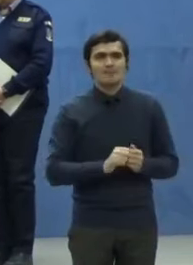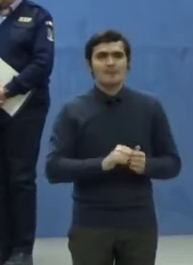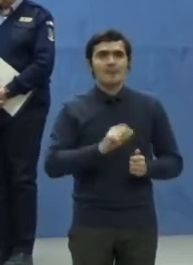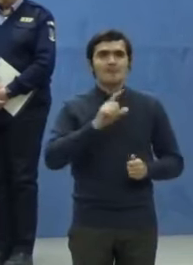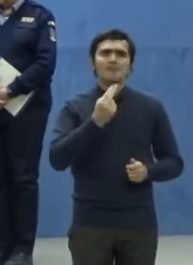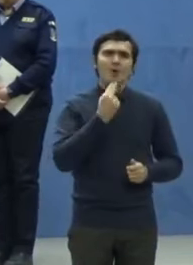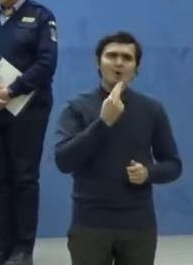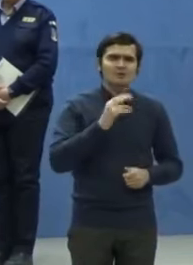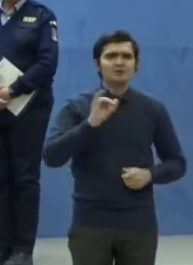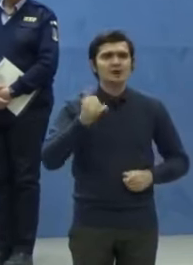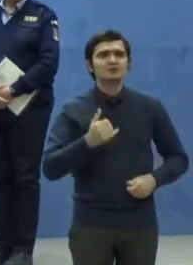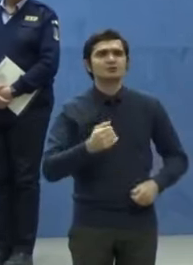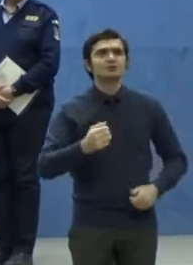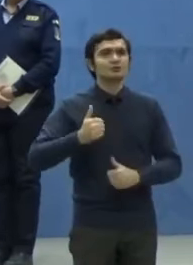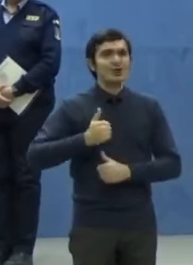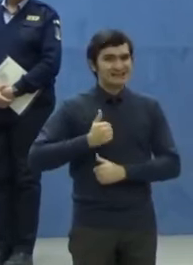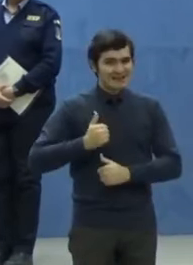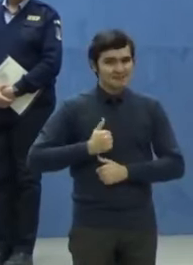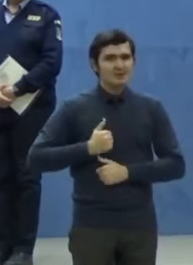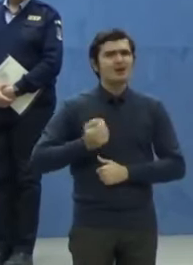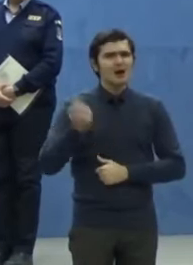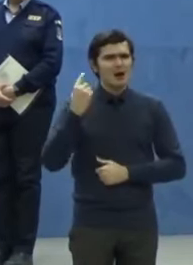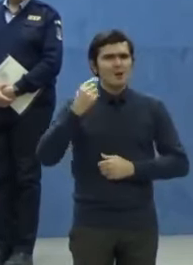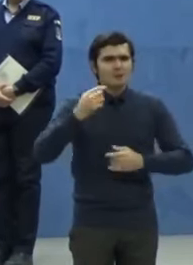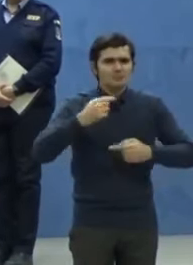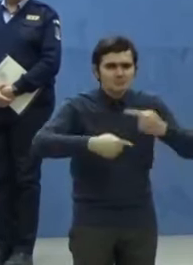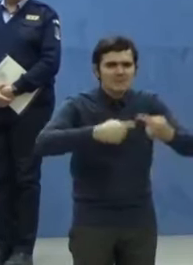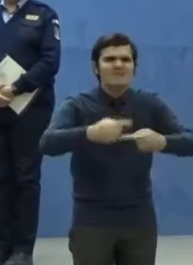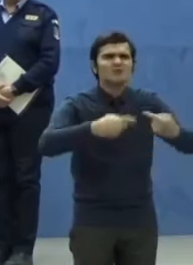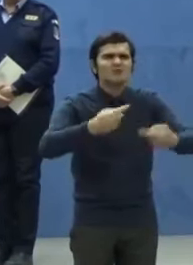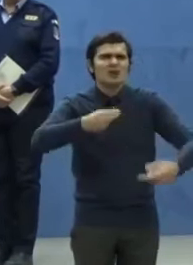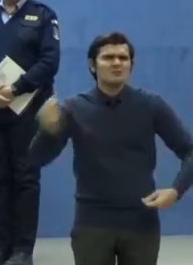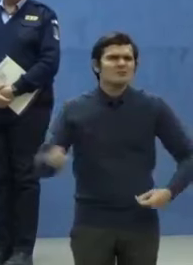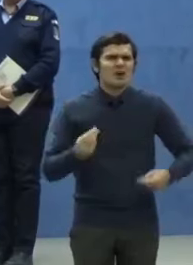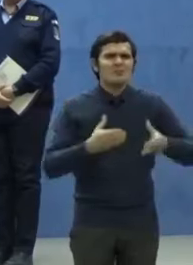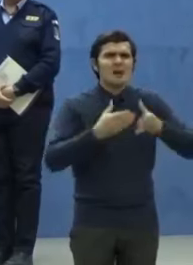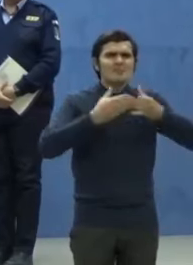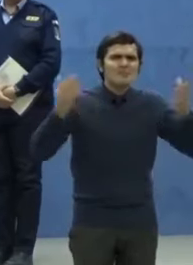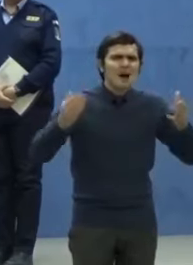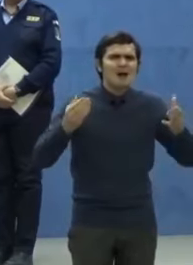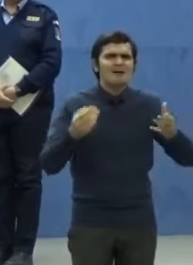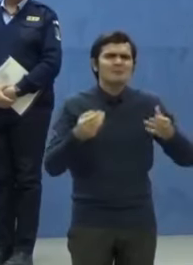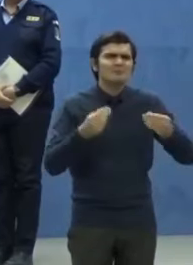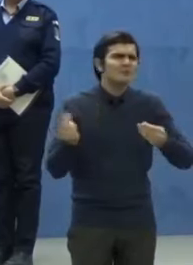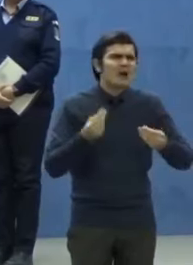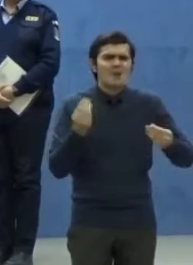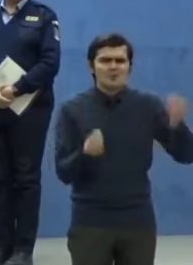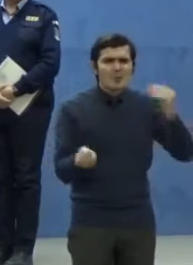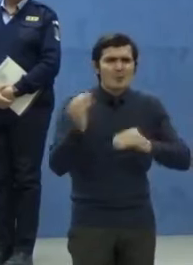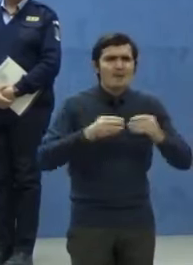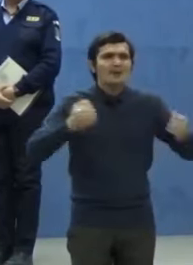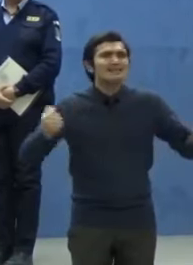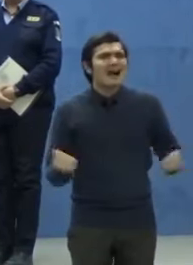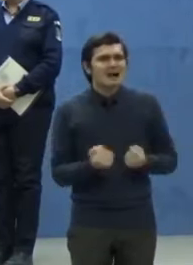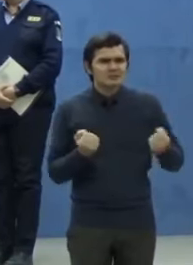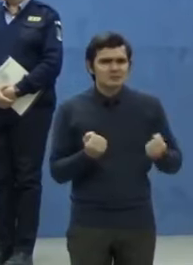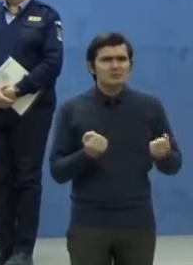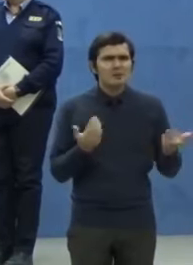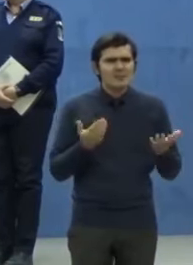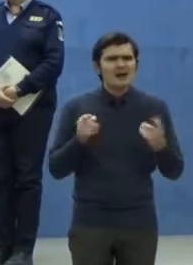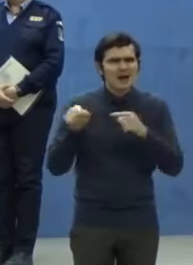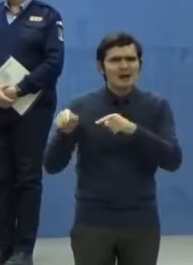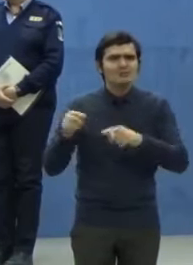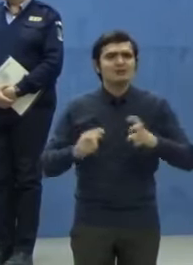și jandarmeria au desfășurat cea mai mare și mai complexă acțiune pe care aceste instituții